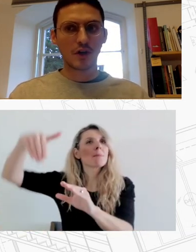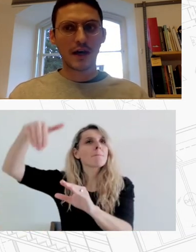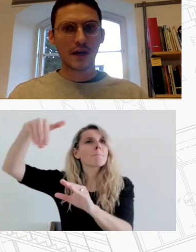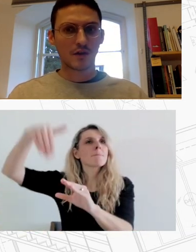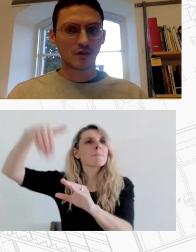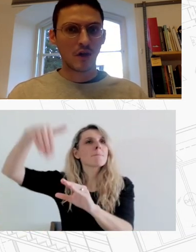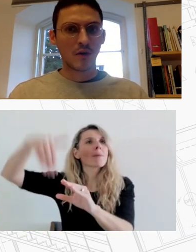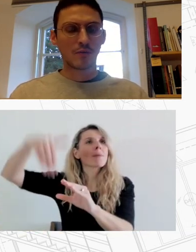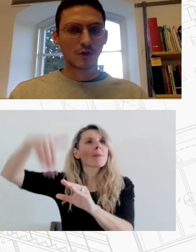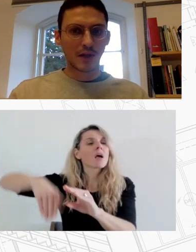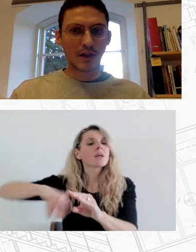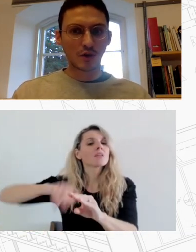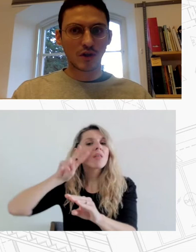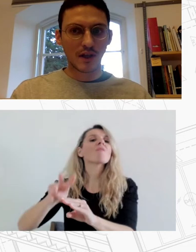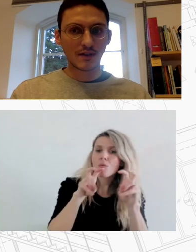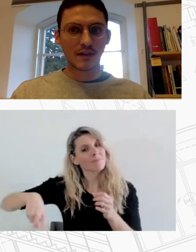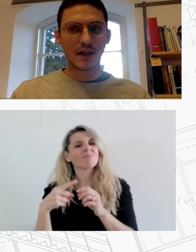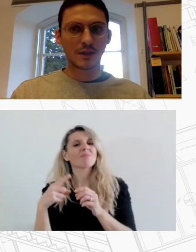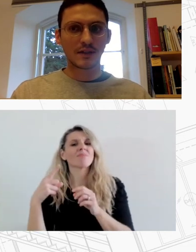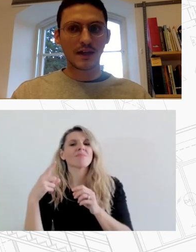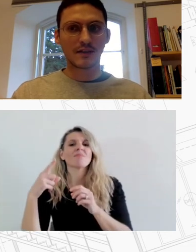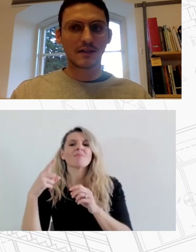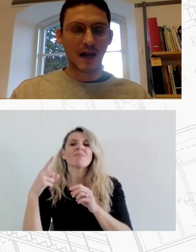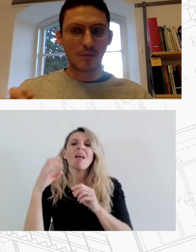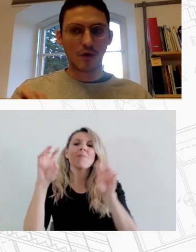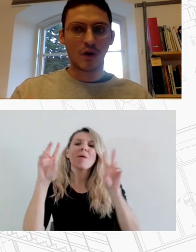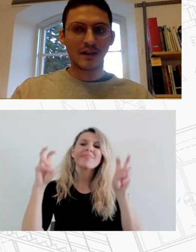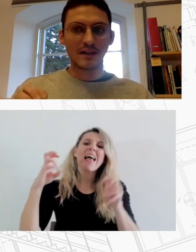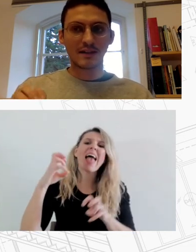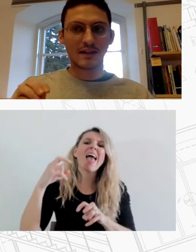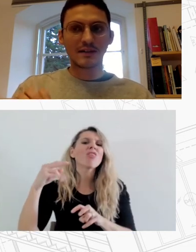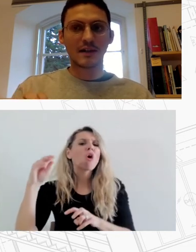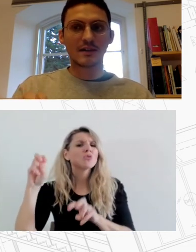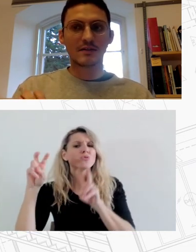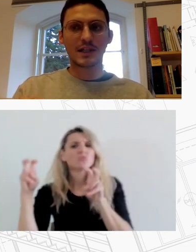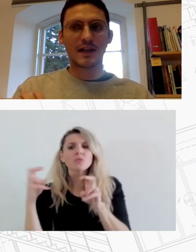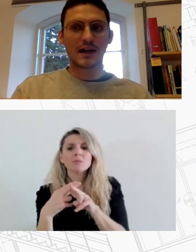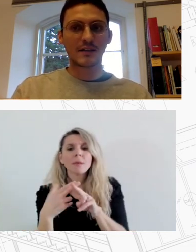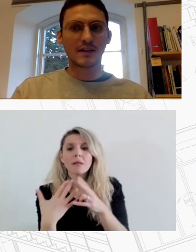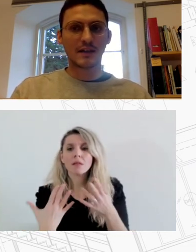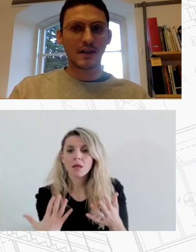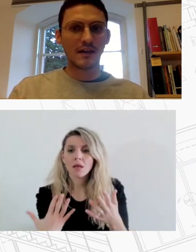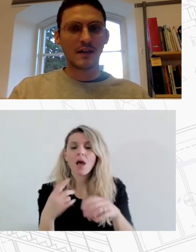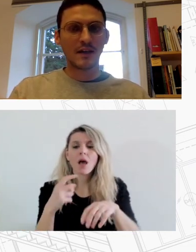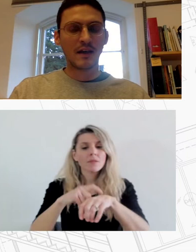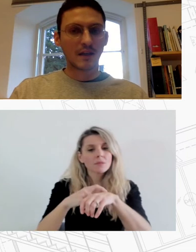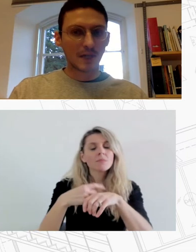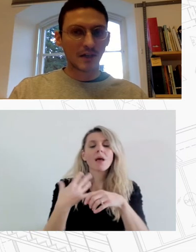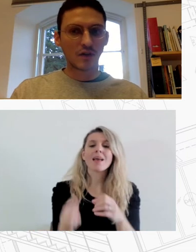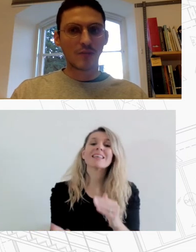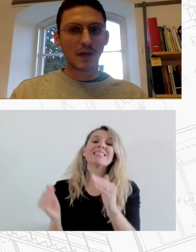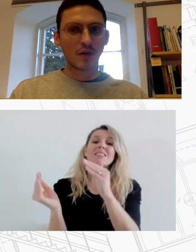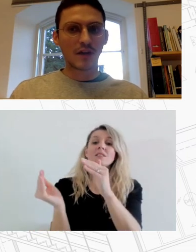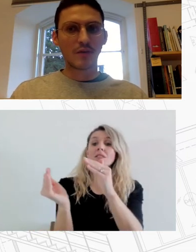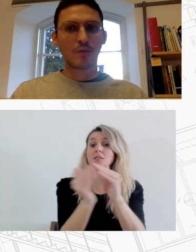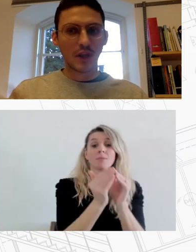την τυπολογία έθος που προσπαθεί να αποσυνδέσει την έλλειψη στέγης από τη στενή σύνδεσή της με την ακραία στεγεία και μας